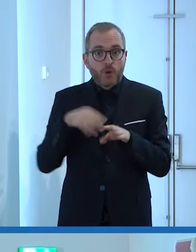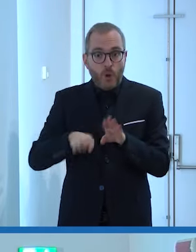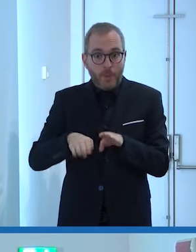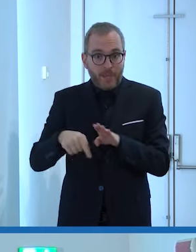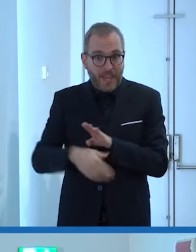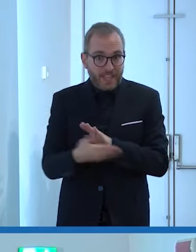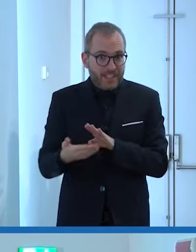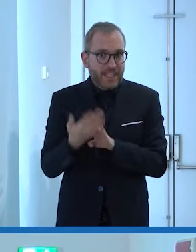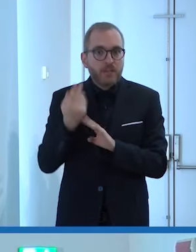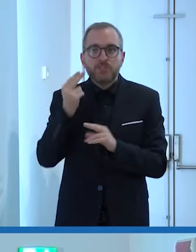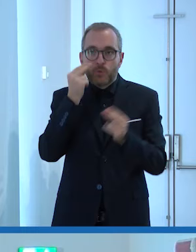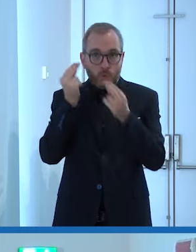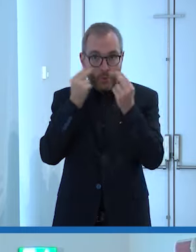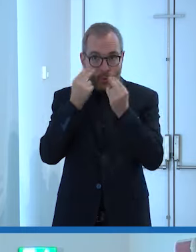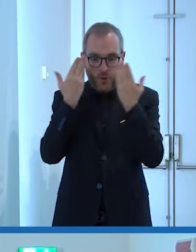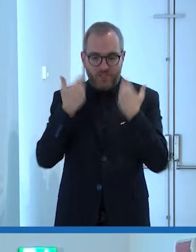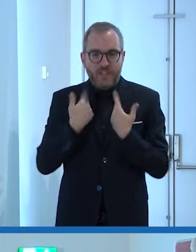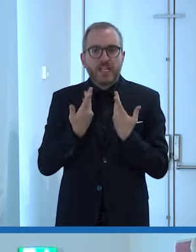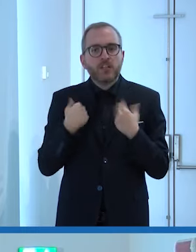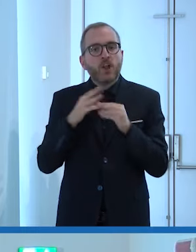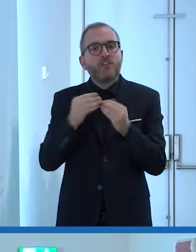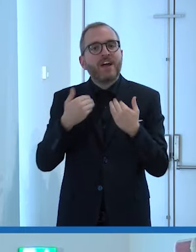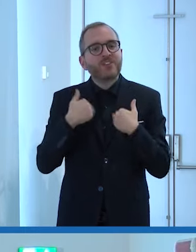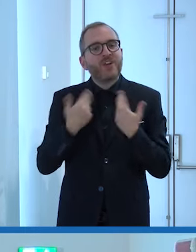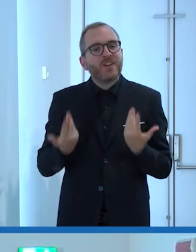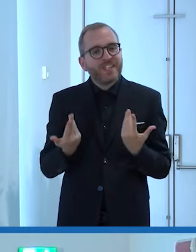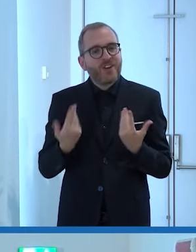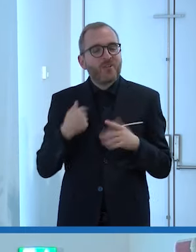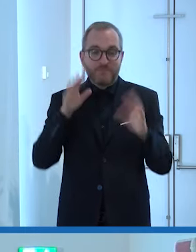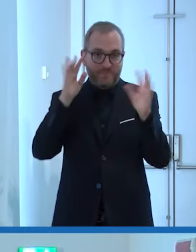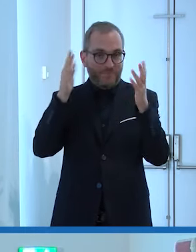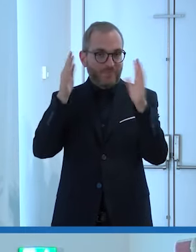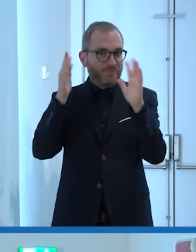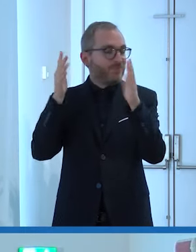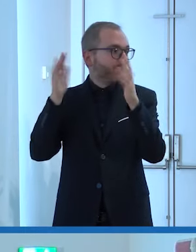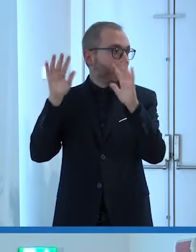vedete oggi l'ho realizzato io Nadia oggi oggi